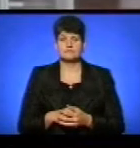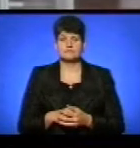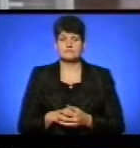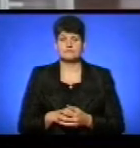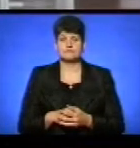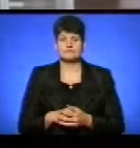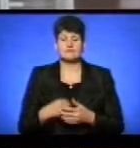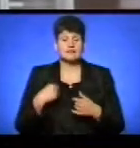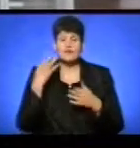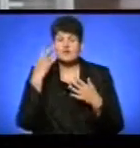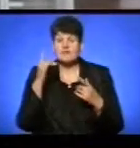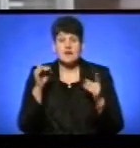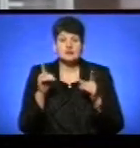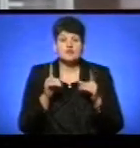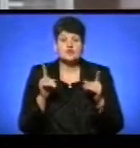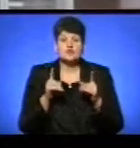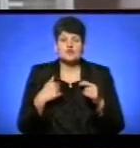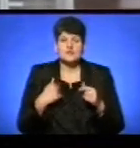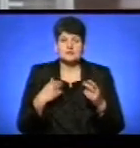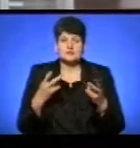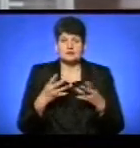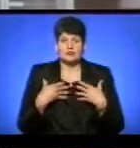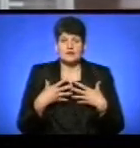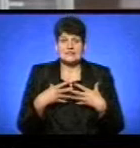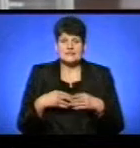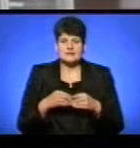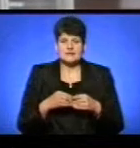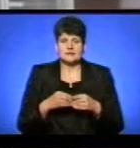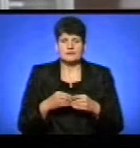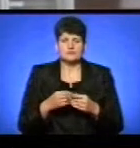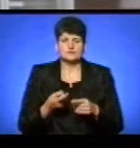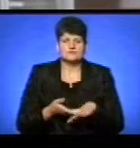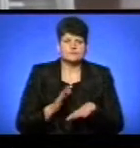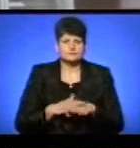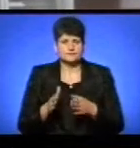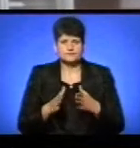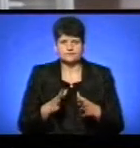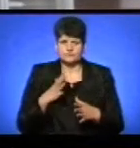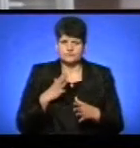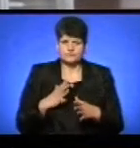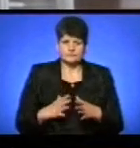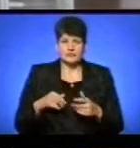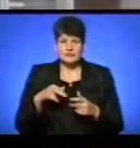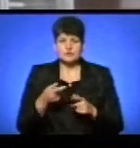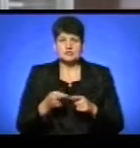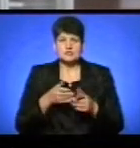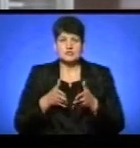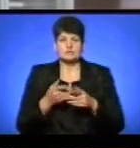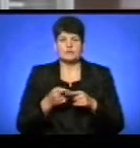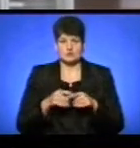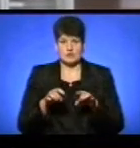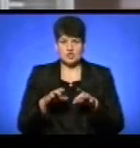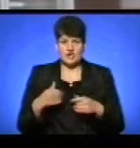Ви не уявляєте, що нам прийшло з моїй сім'ї, через яку пекельну дорогу пройти шляхом до цього рішення.